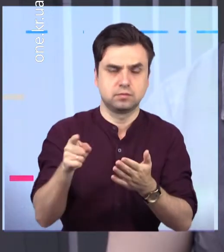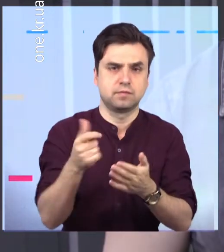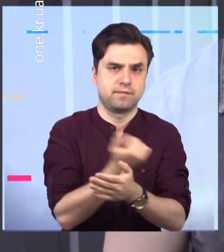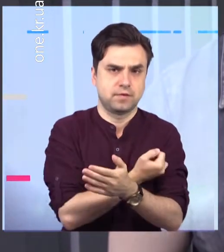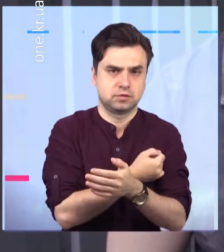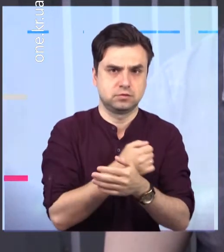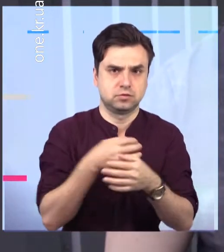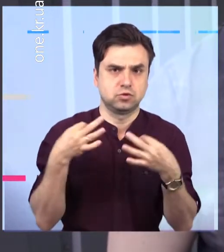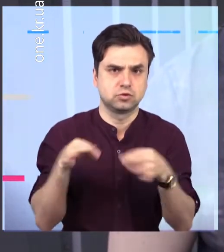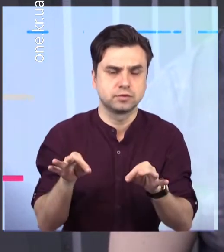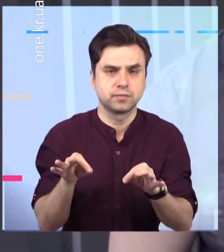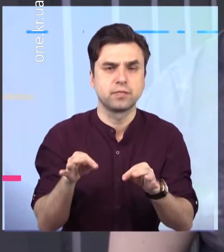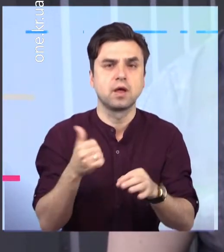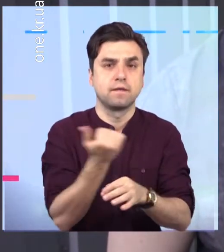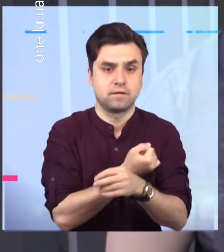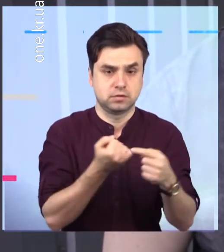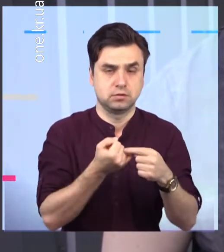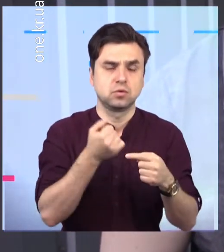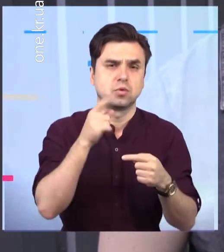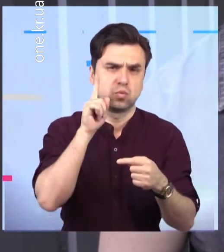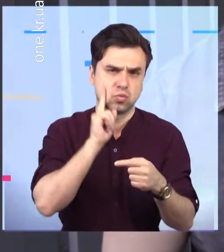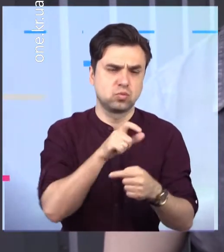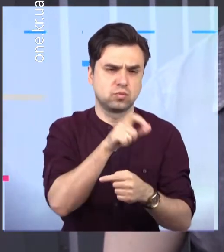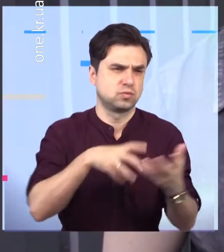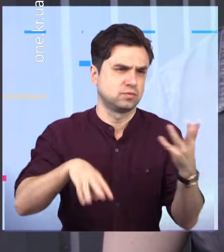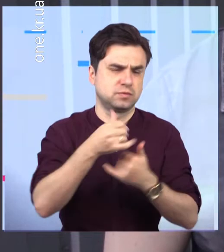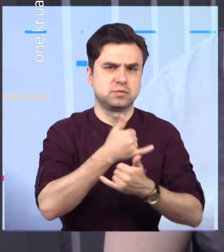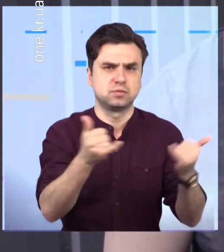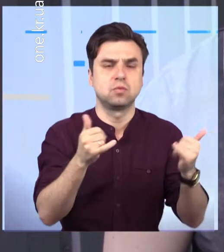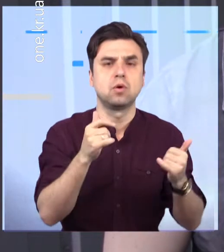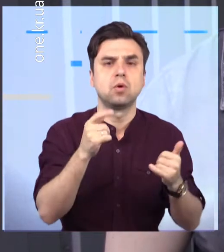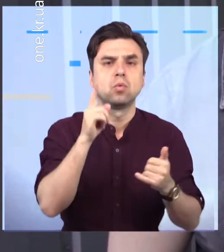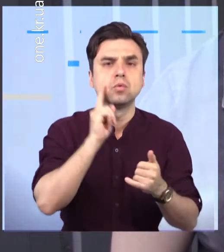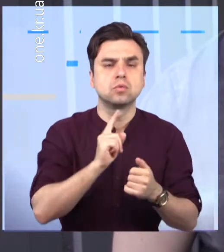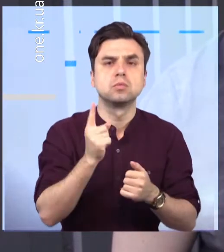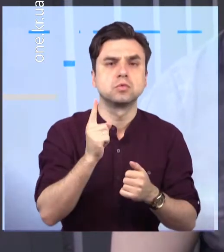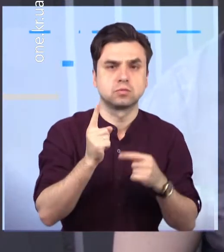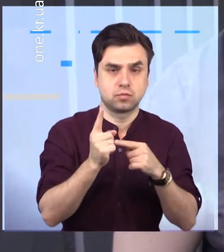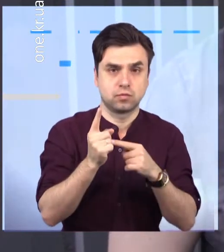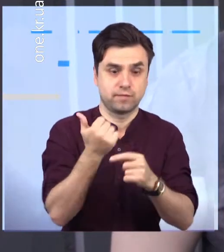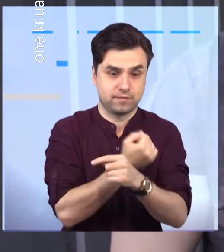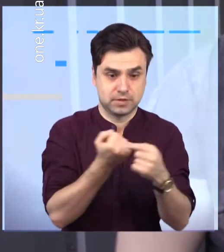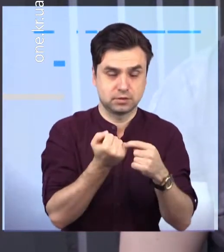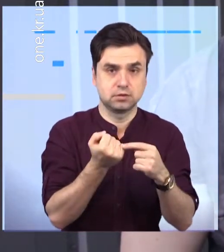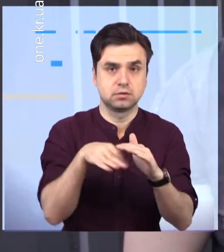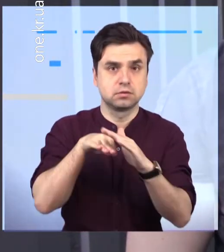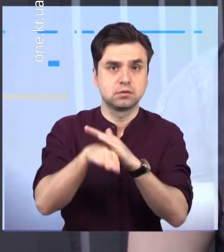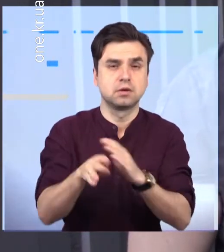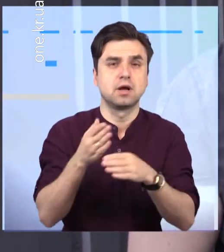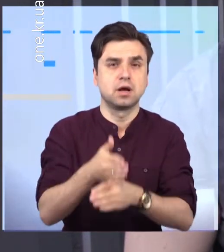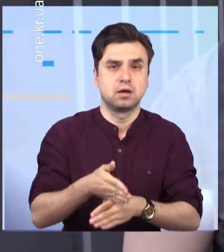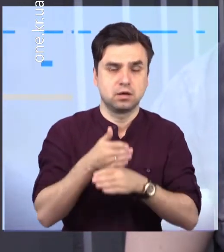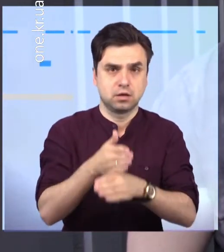свої календарі. В принципі, вакцина удобна для масової вакцинації з тим, що, во-первых, у нього условия хранення,